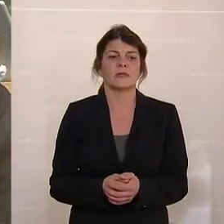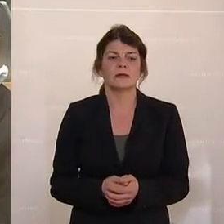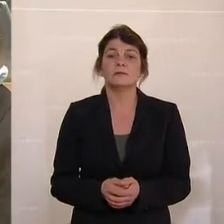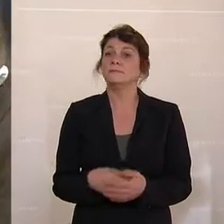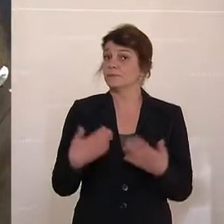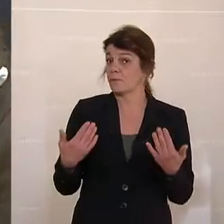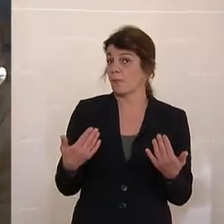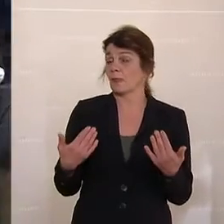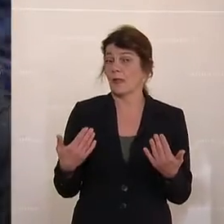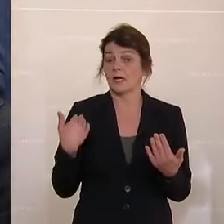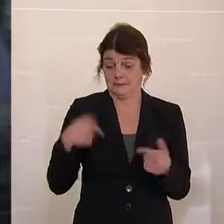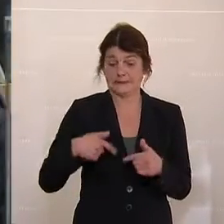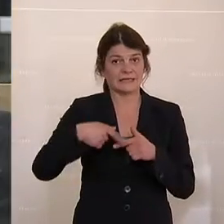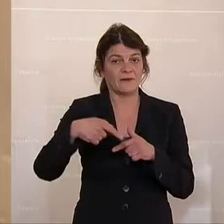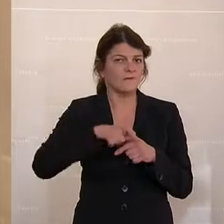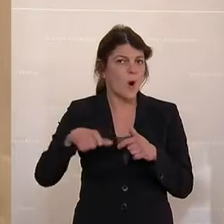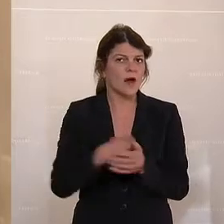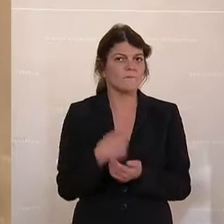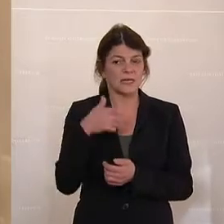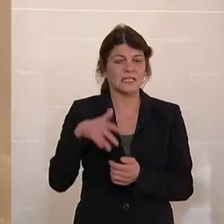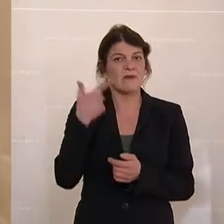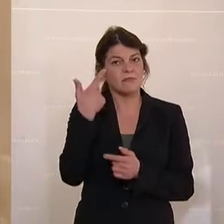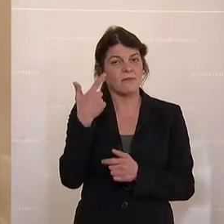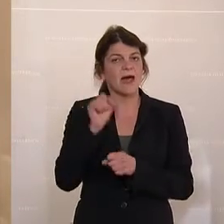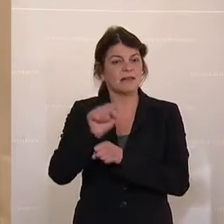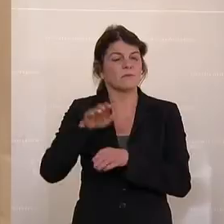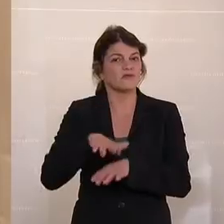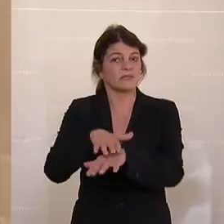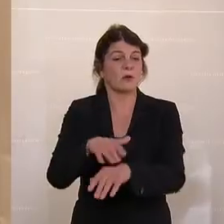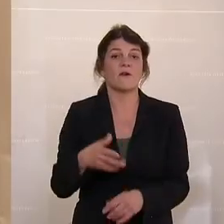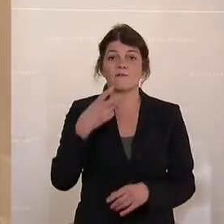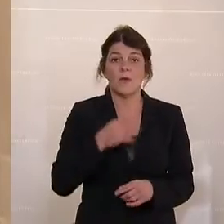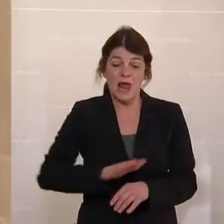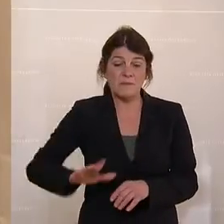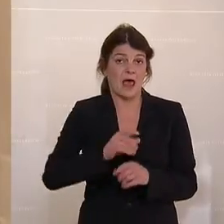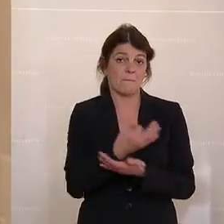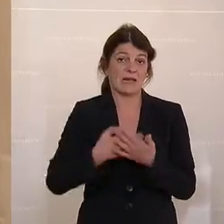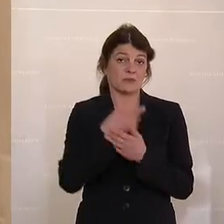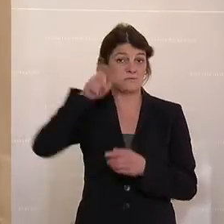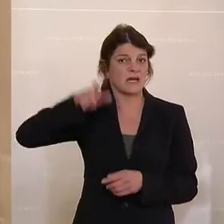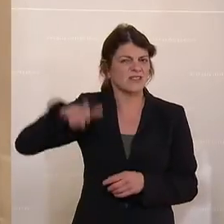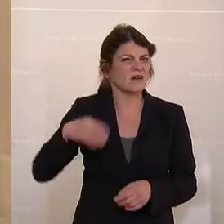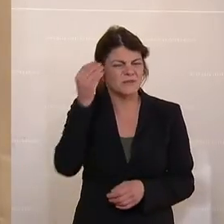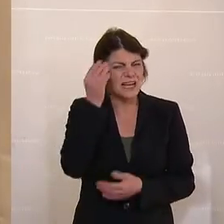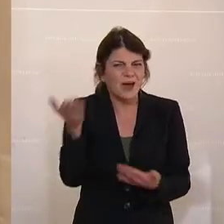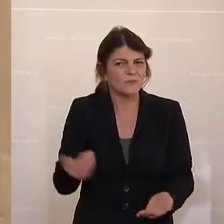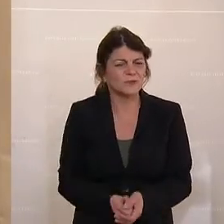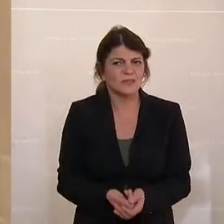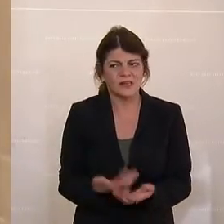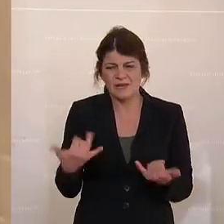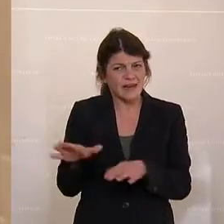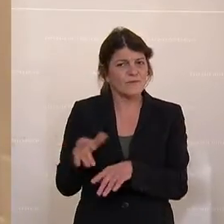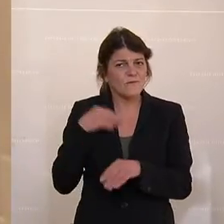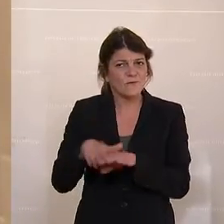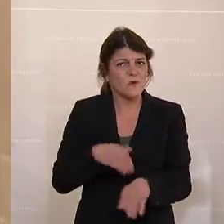Wir haben in dieser Woche zwei Demonstrationen vom Elementarbildungspersonal. Was glauben Sie eigentlich, wie es denen